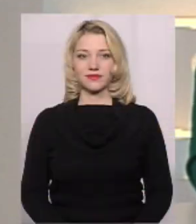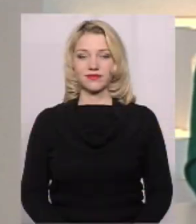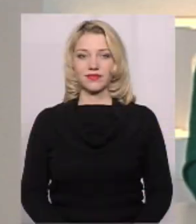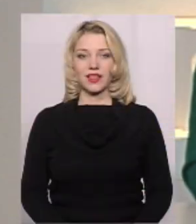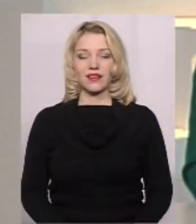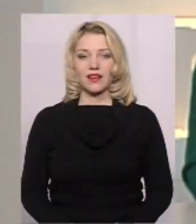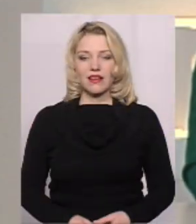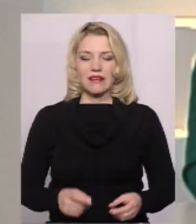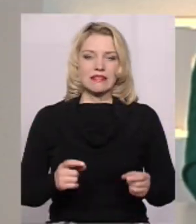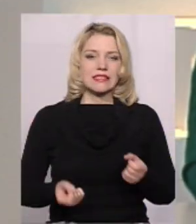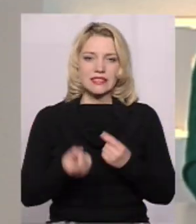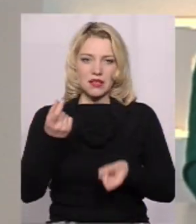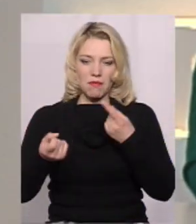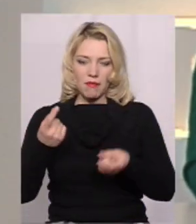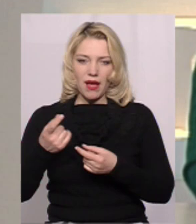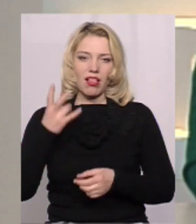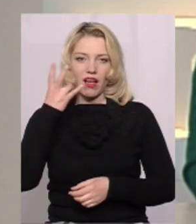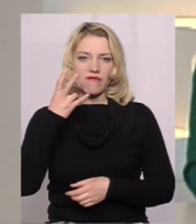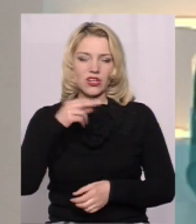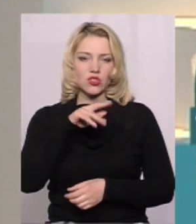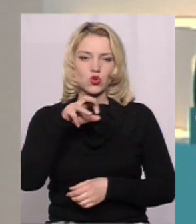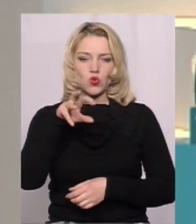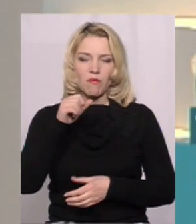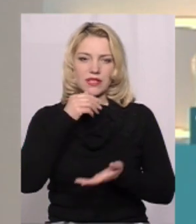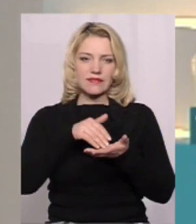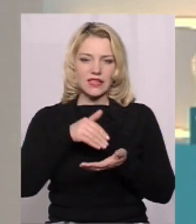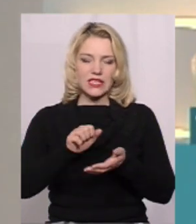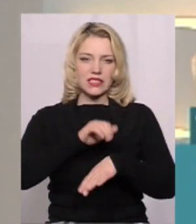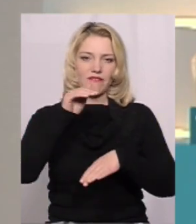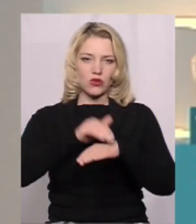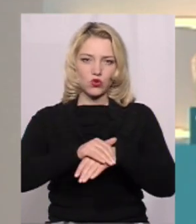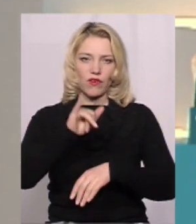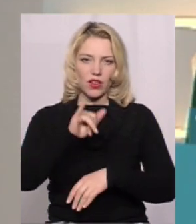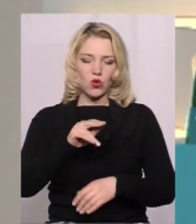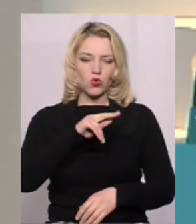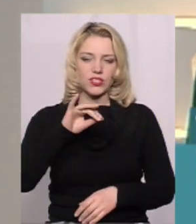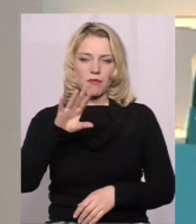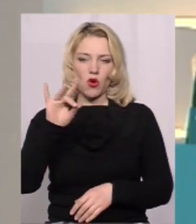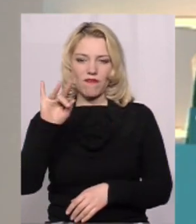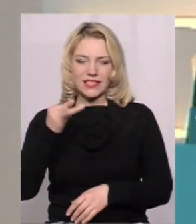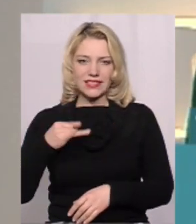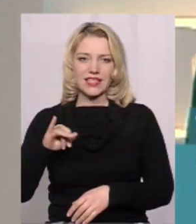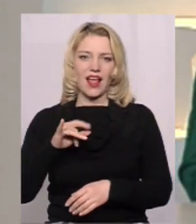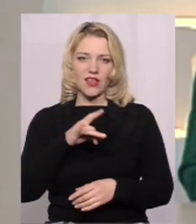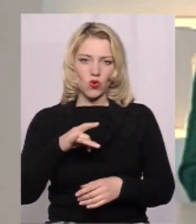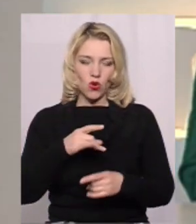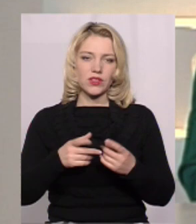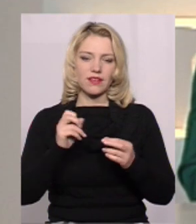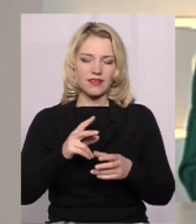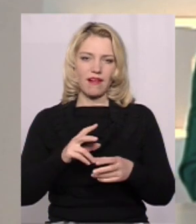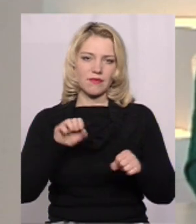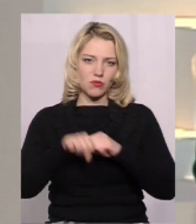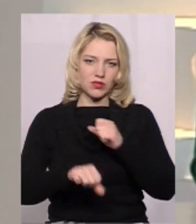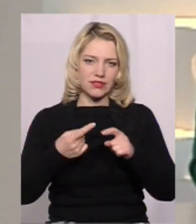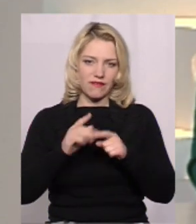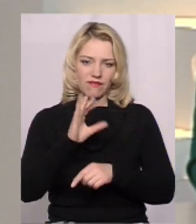Черговий спалах африканської чуми свиней зафіксували у квітні в Чемеровецькому районі, як приборкують вірус на Хмельниччині.